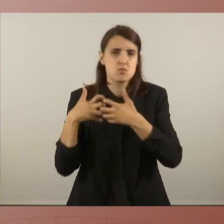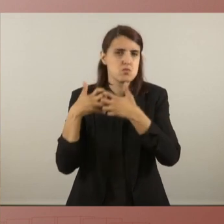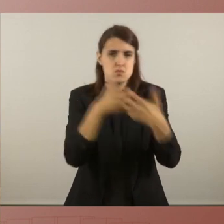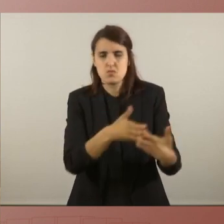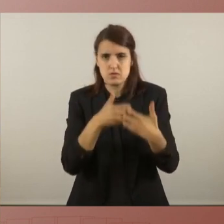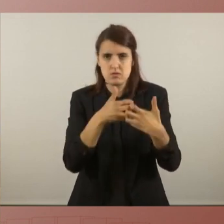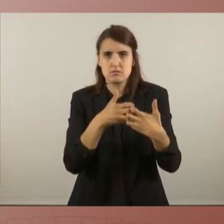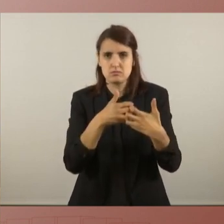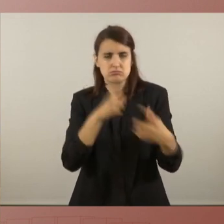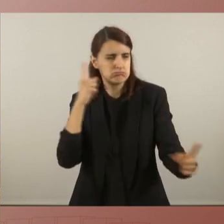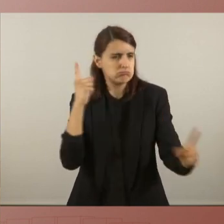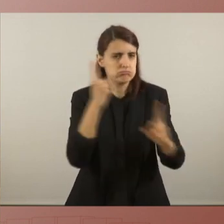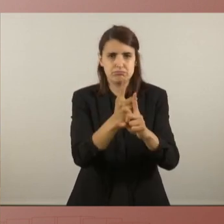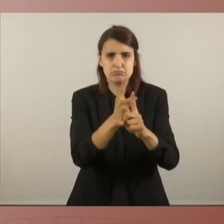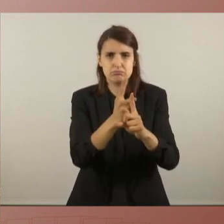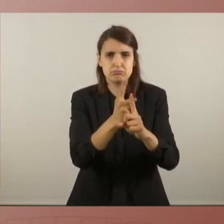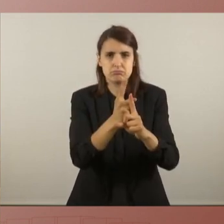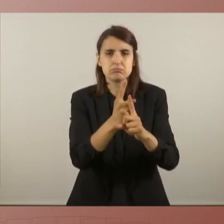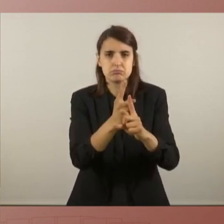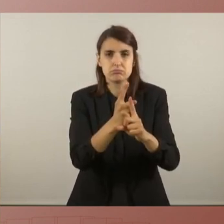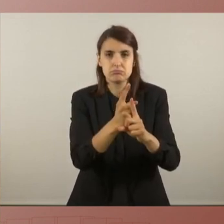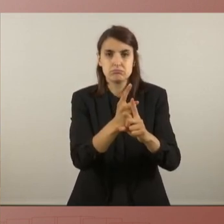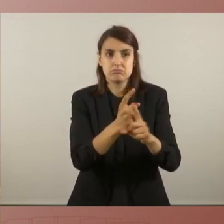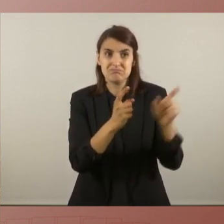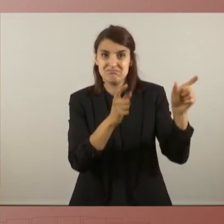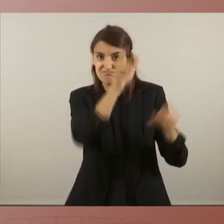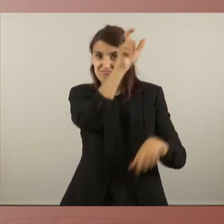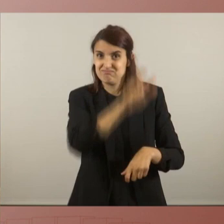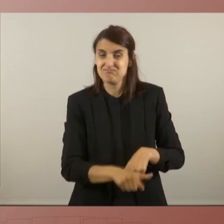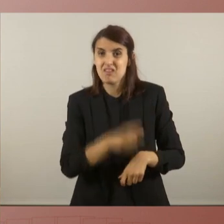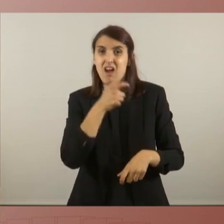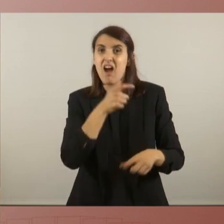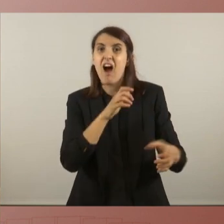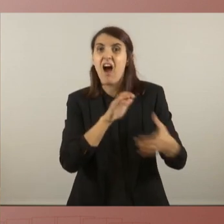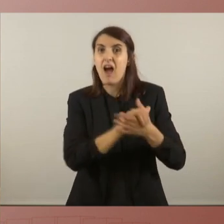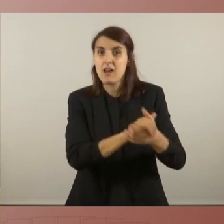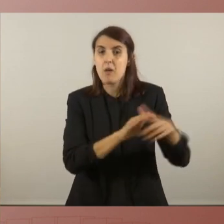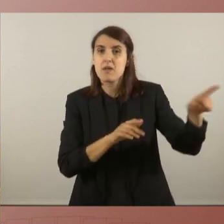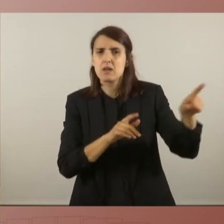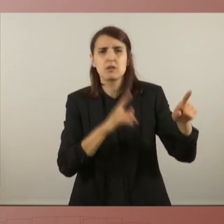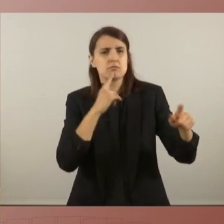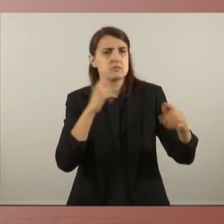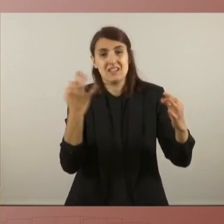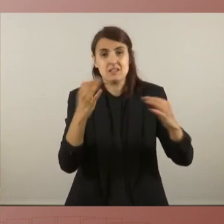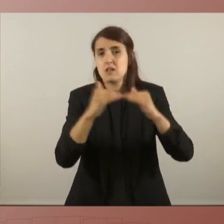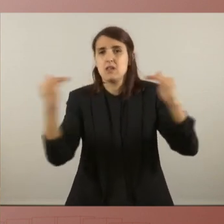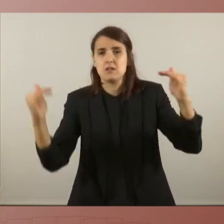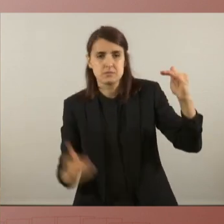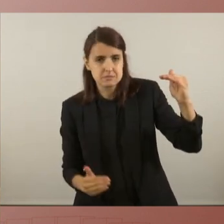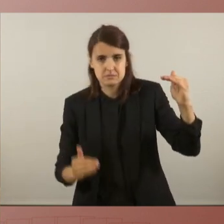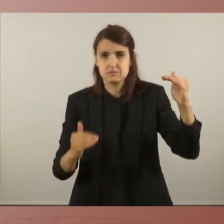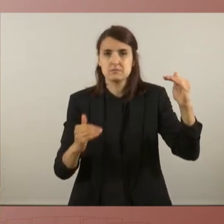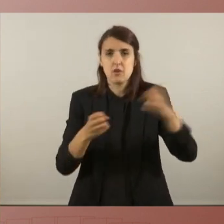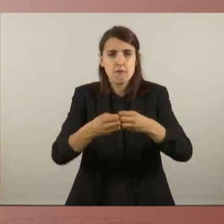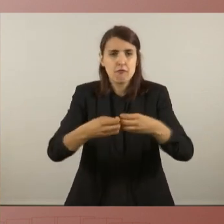confrontar-lo i combatre'l. És un enemic que genera desigualtat, injustícia, fòbia i